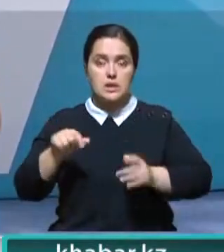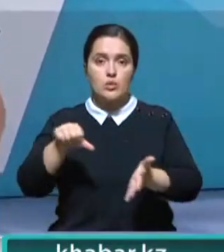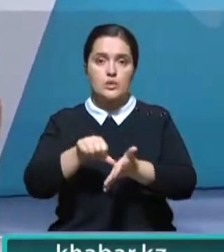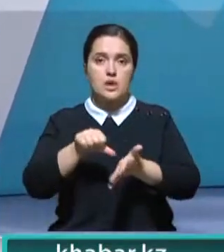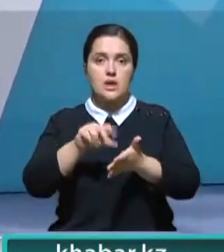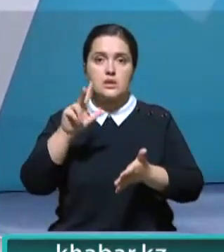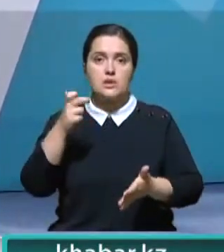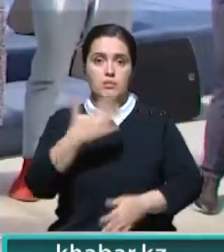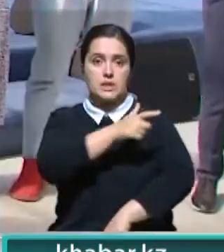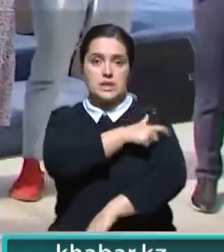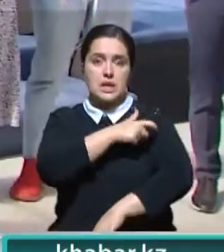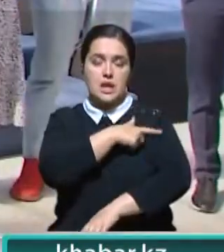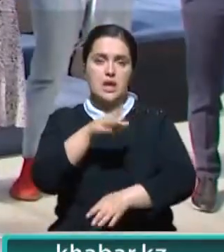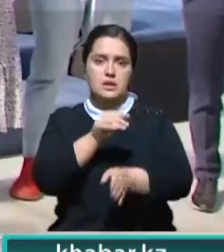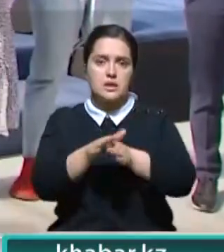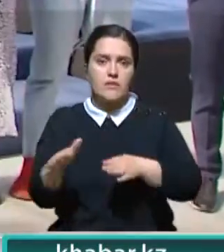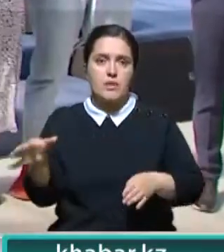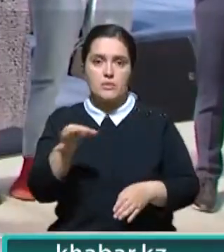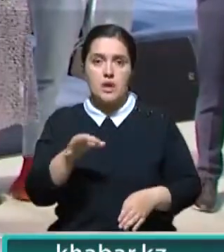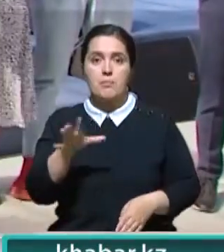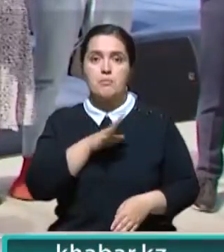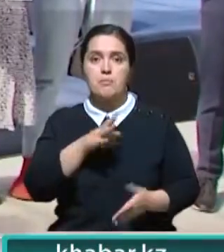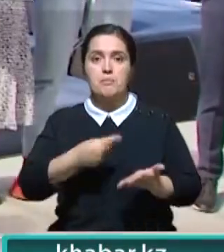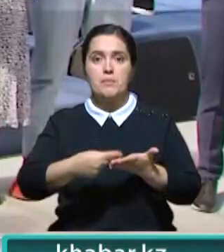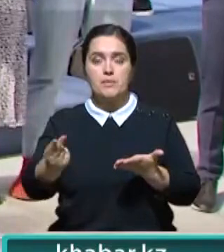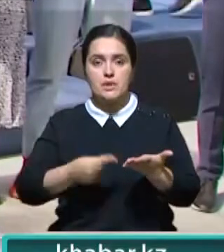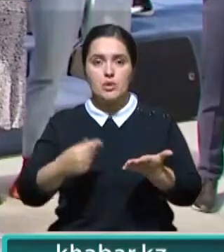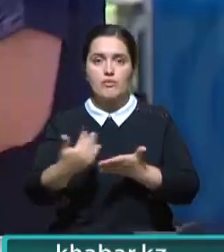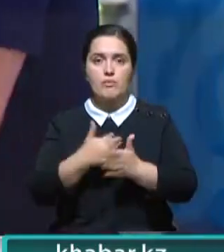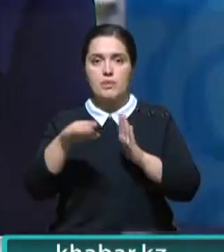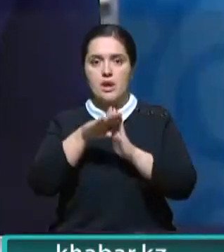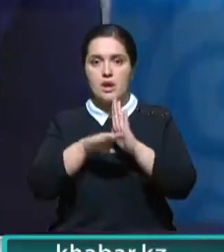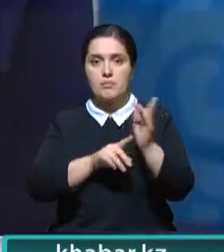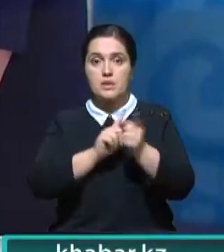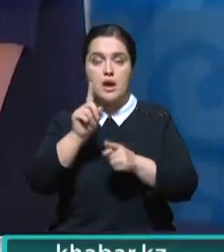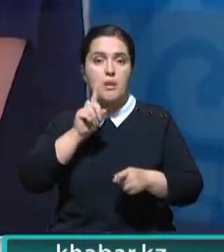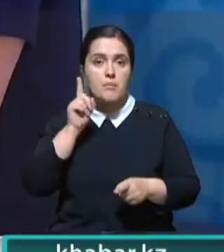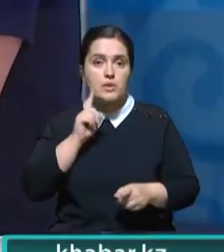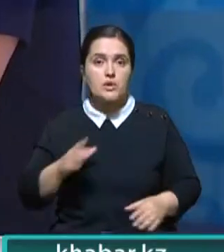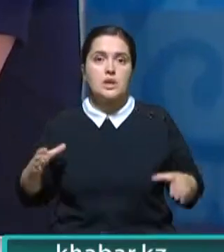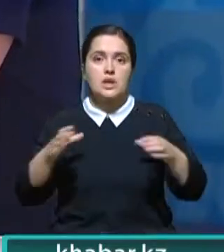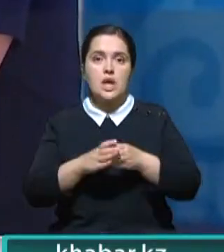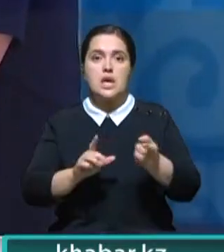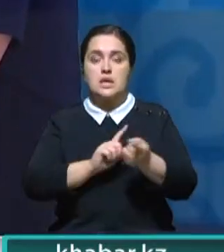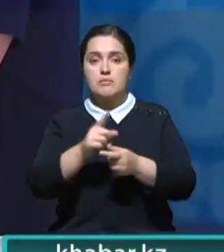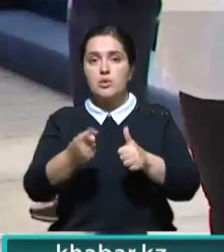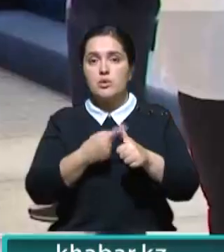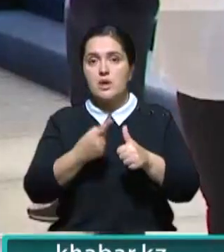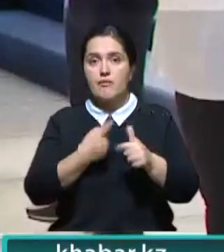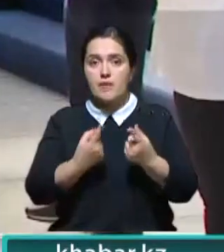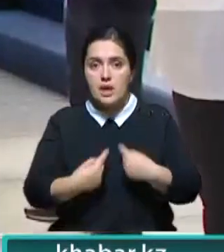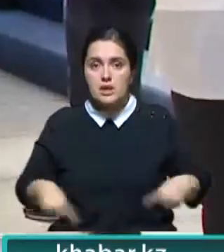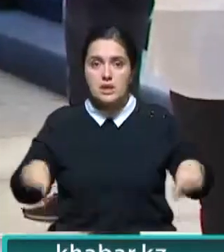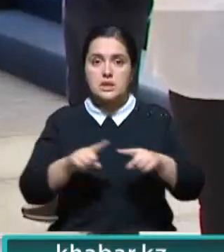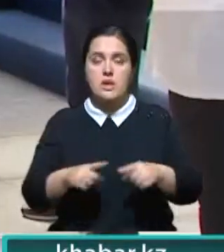съезда приняло участие более 350 делегатов со всех областей страны. Была принята новая программа трансформации молодежного крыла. Изменено